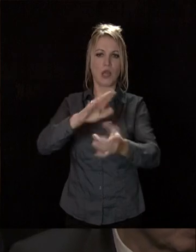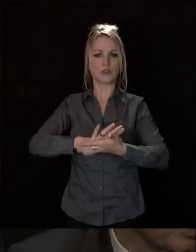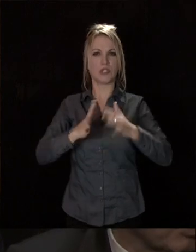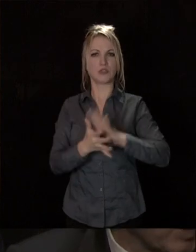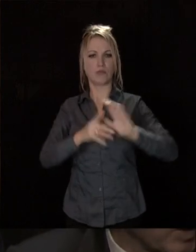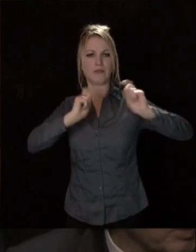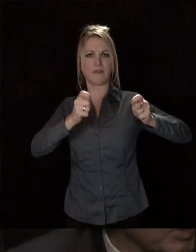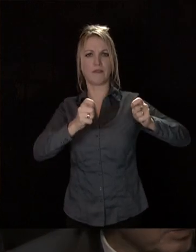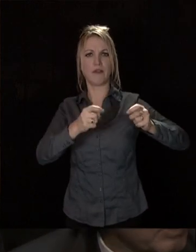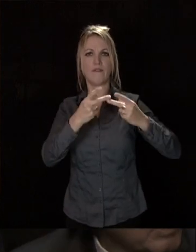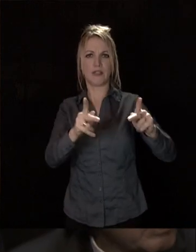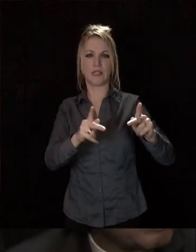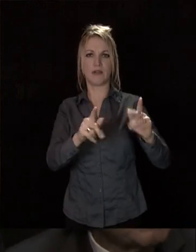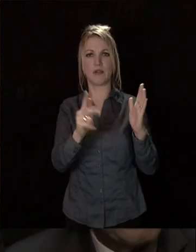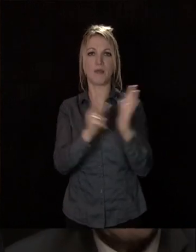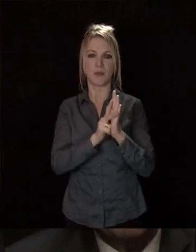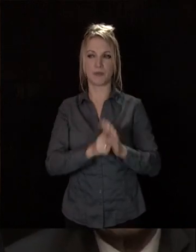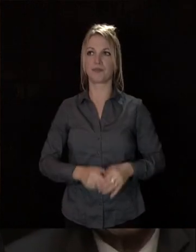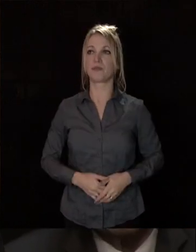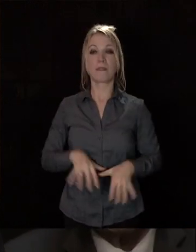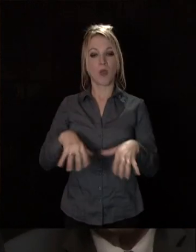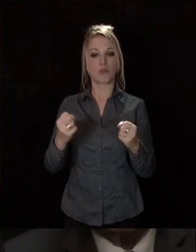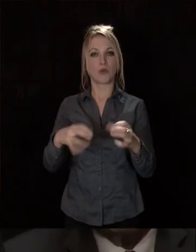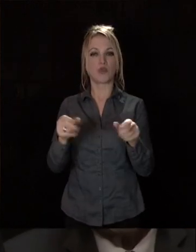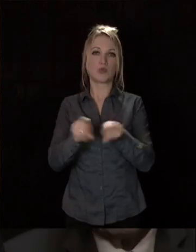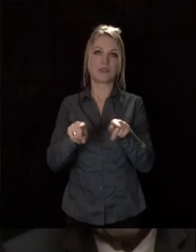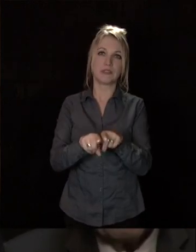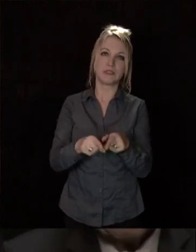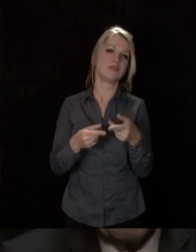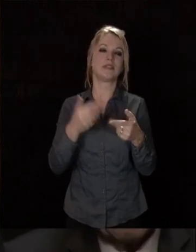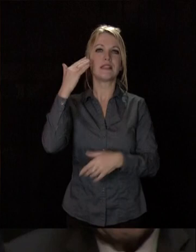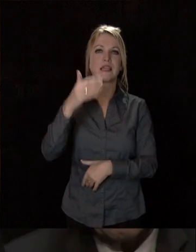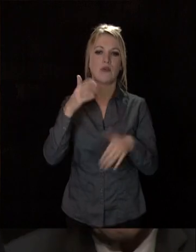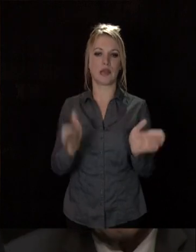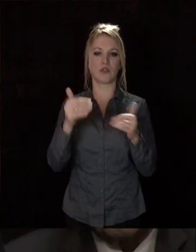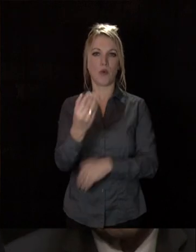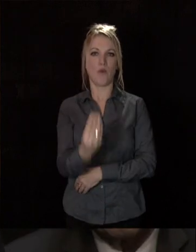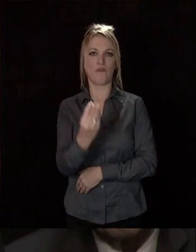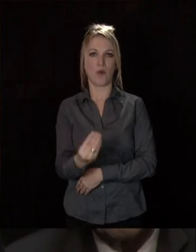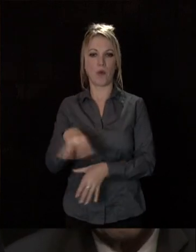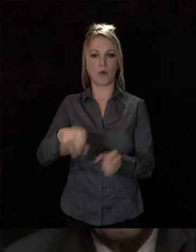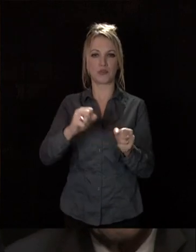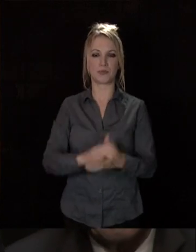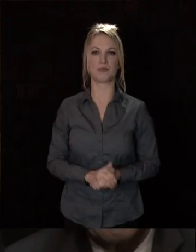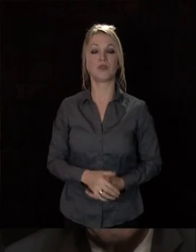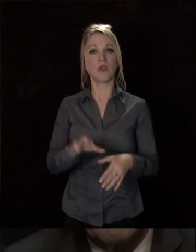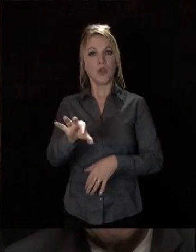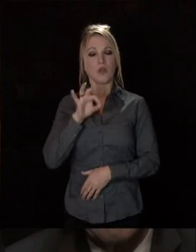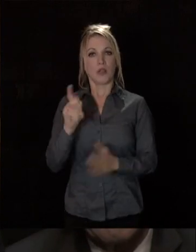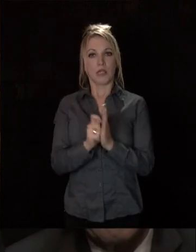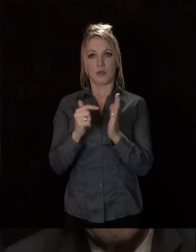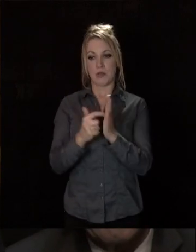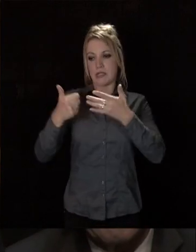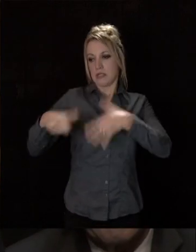la ville. Elle en recrute aussi, pour assurer, vous le savez, l'encadrement des enfants. Elle a choisi, en